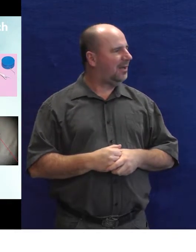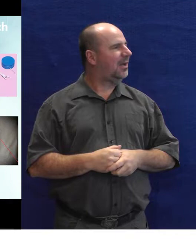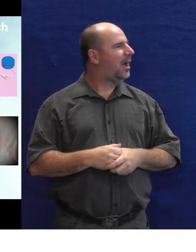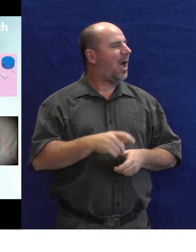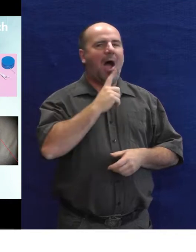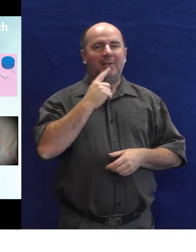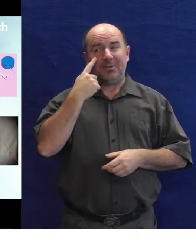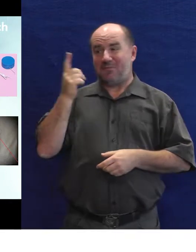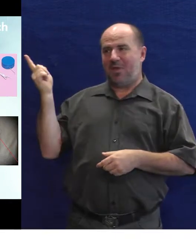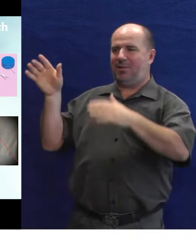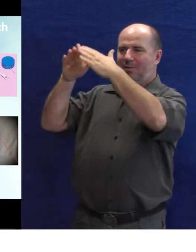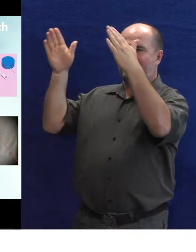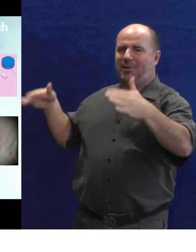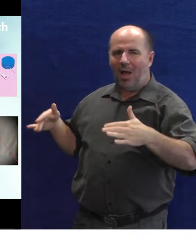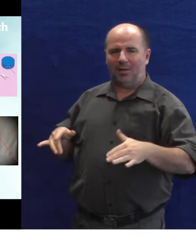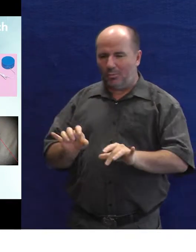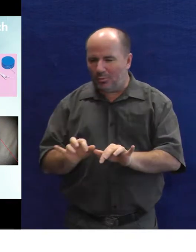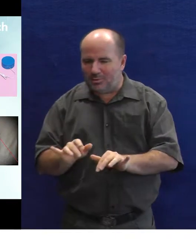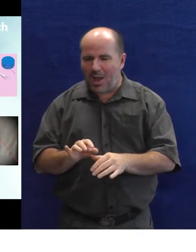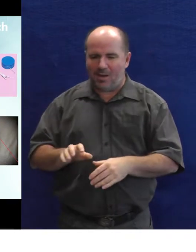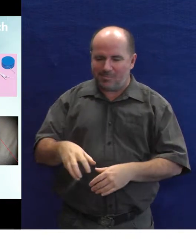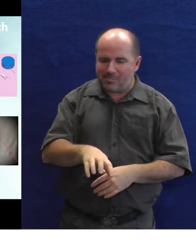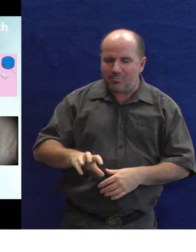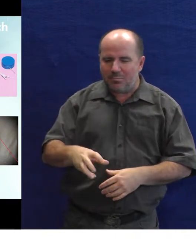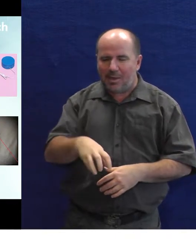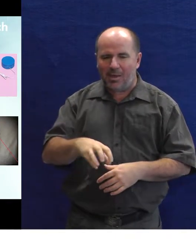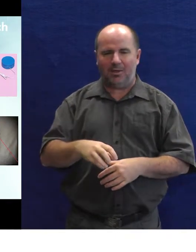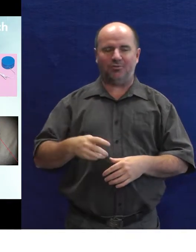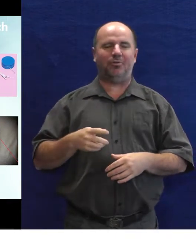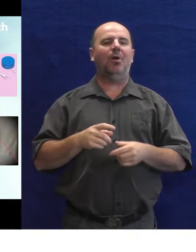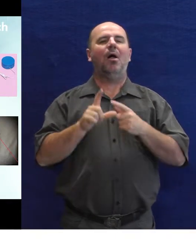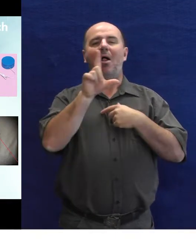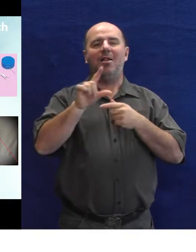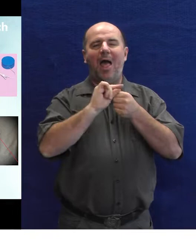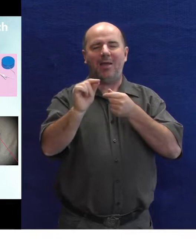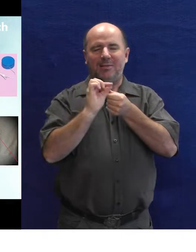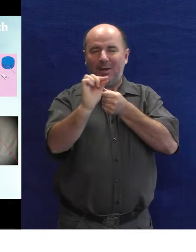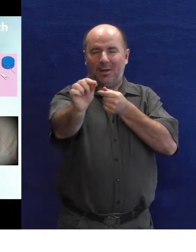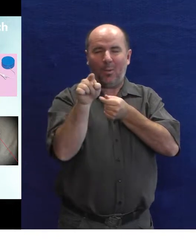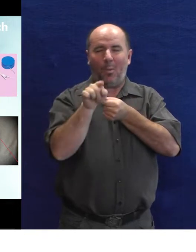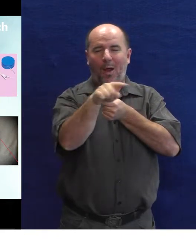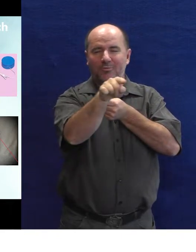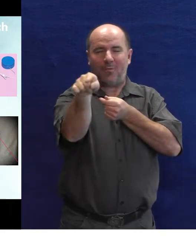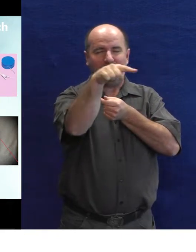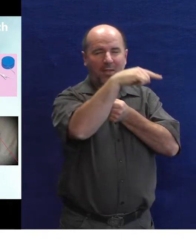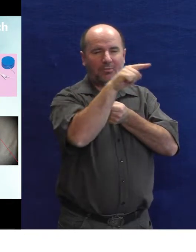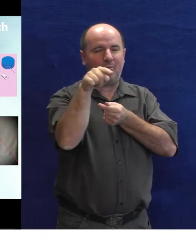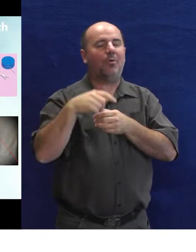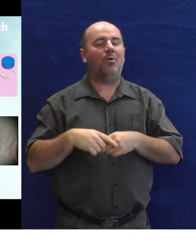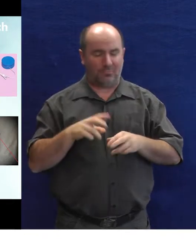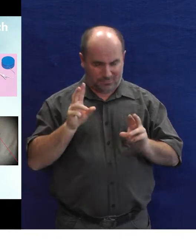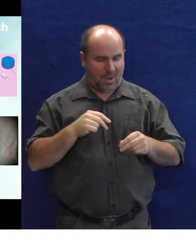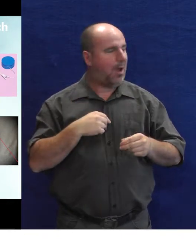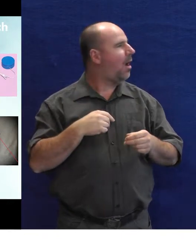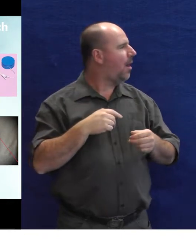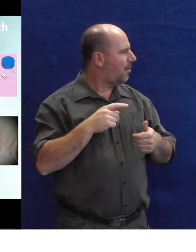dřevěná tlačítka, adaptéry, adaptované myši, lajzrové ukazovátko, kurzorová klávesnice, to